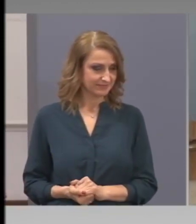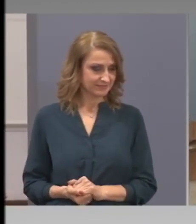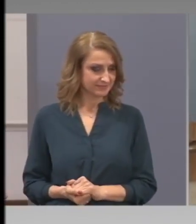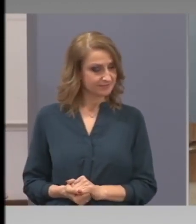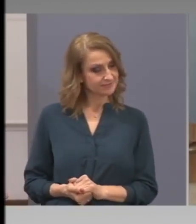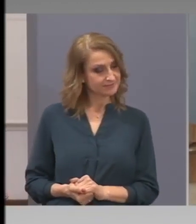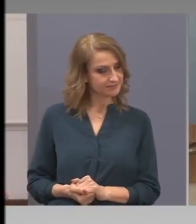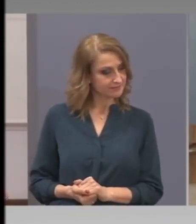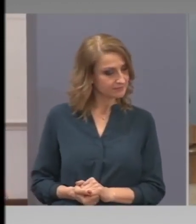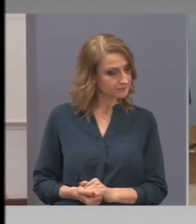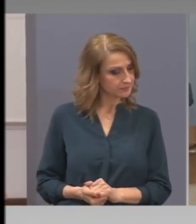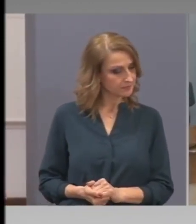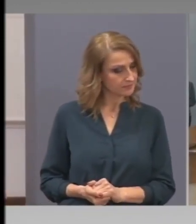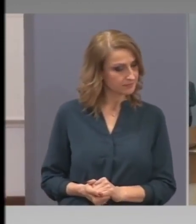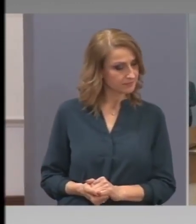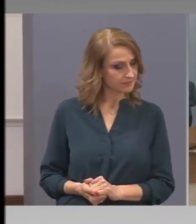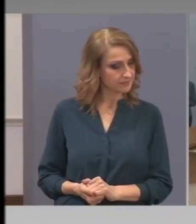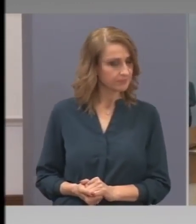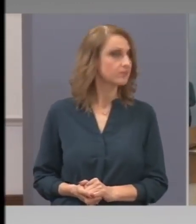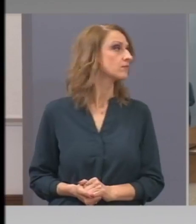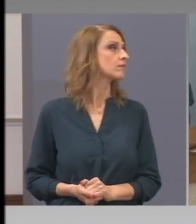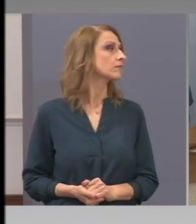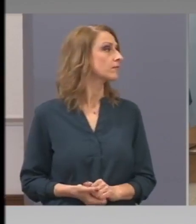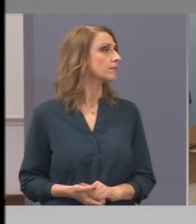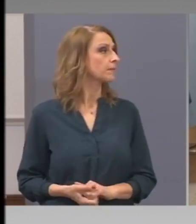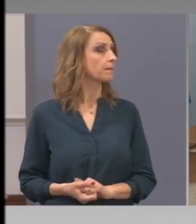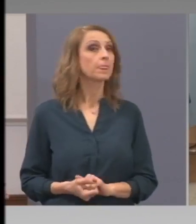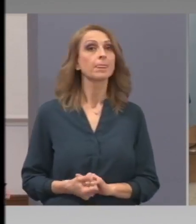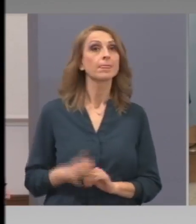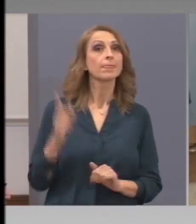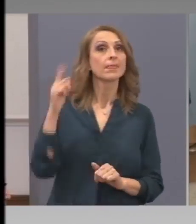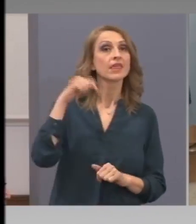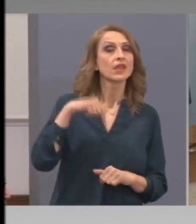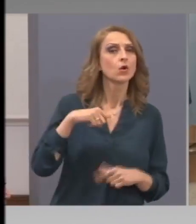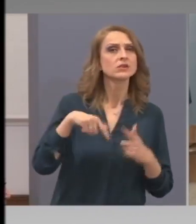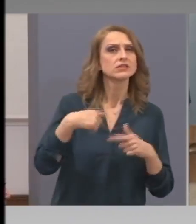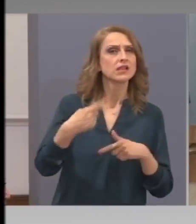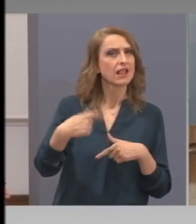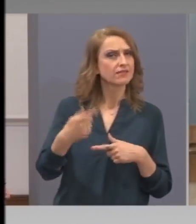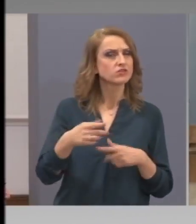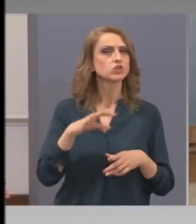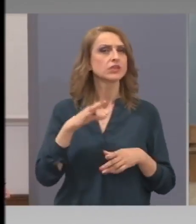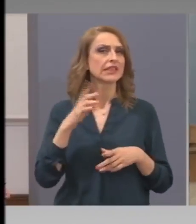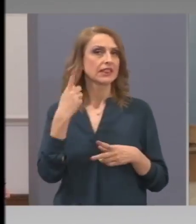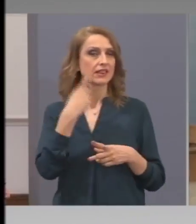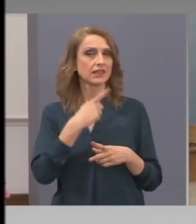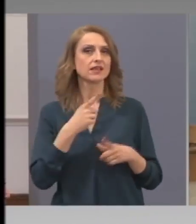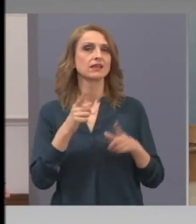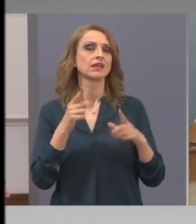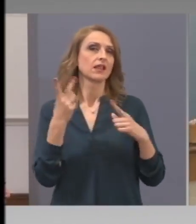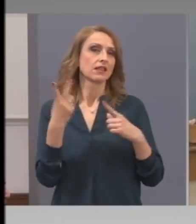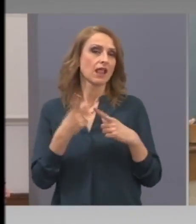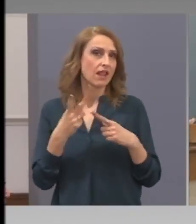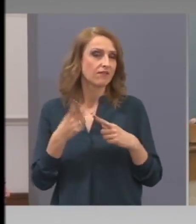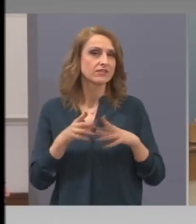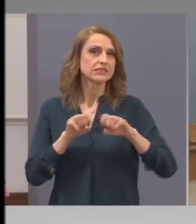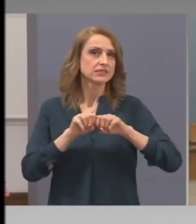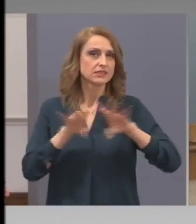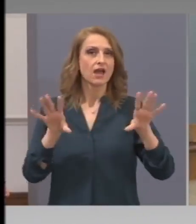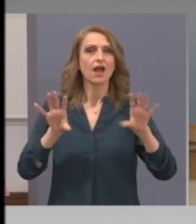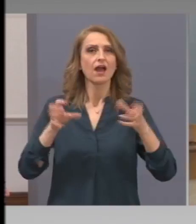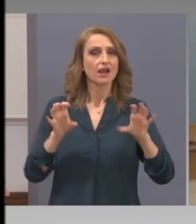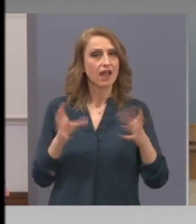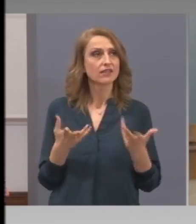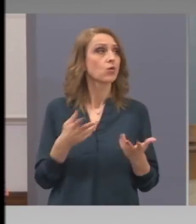Забира се във докато са над колегите, във утрешните, следващите дни по телевизия, радия, участия, колегите